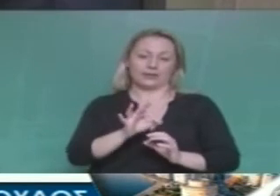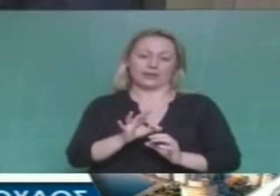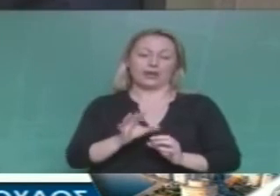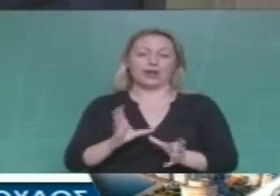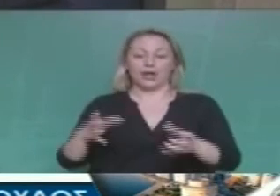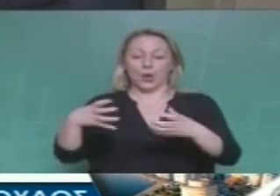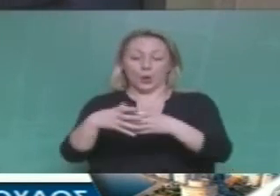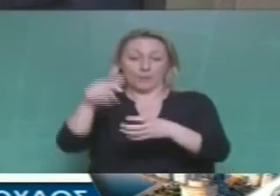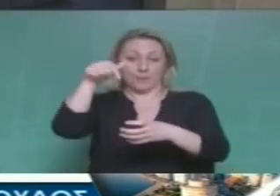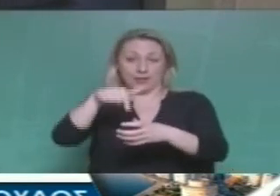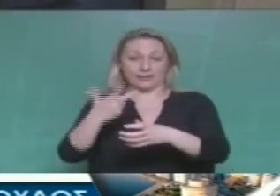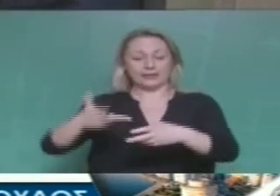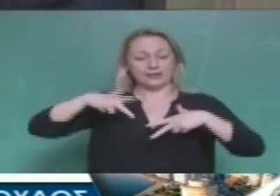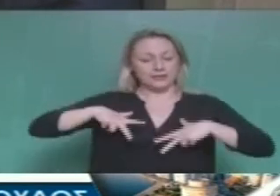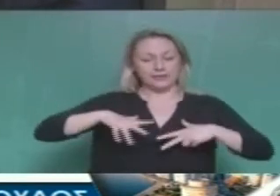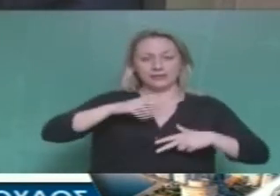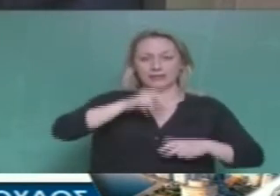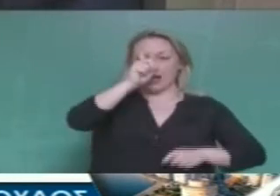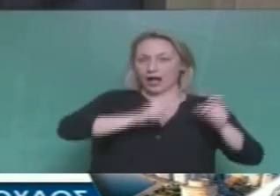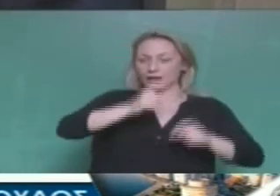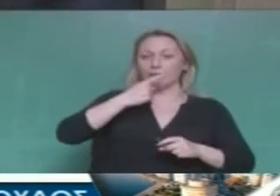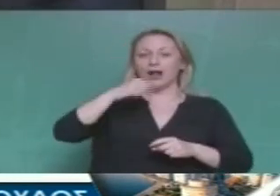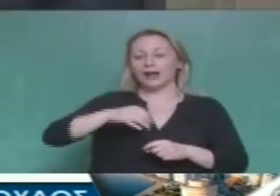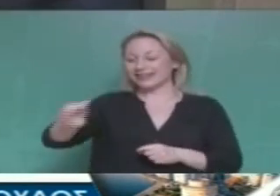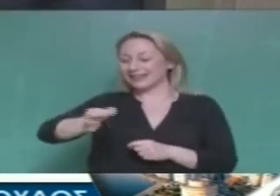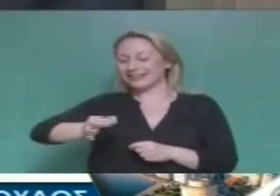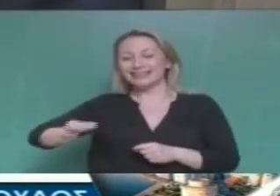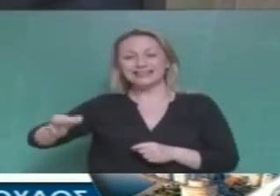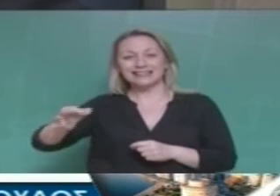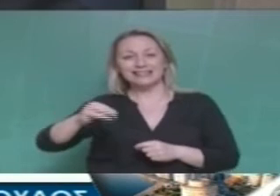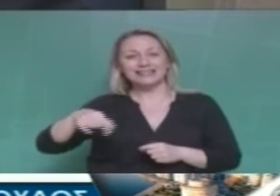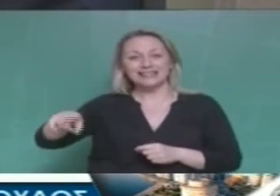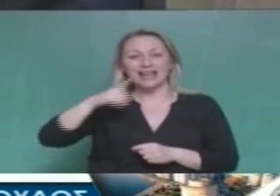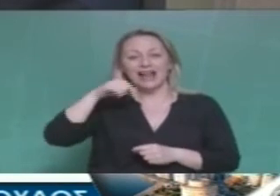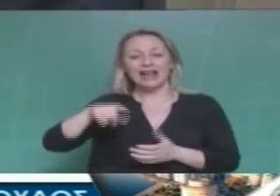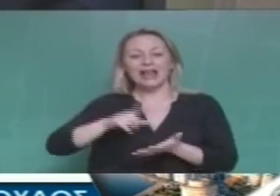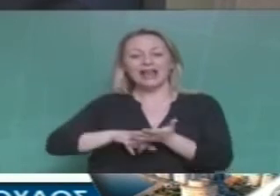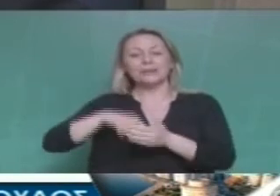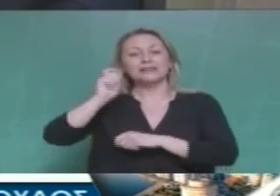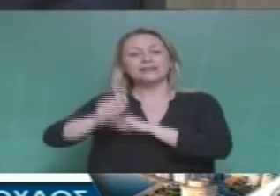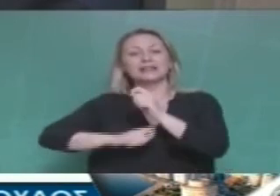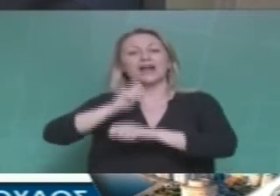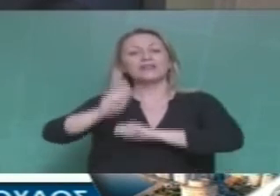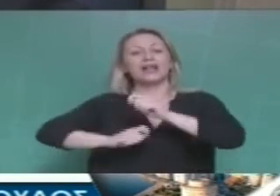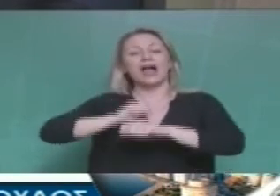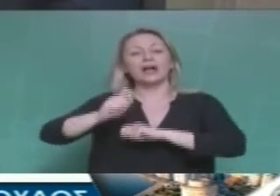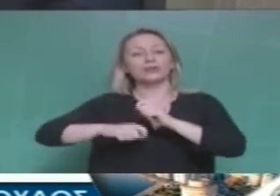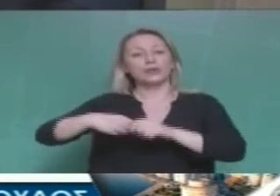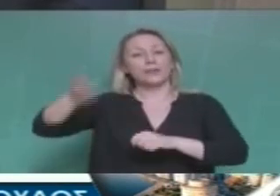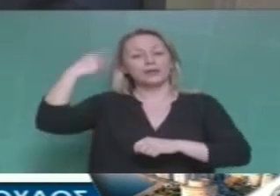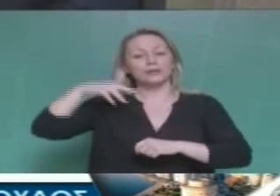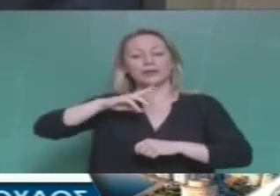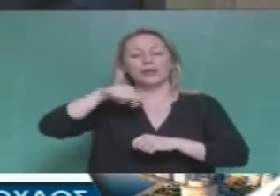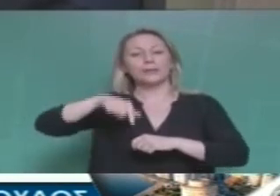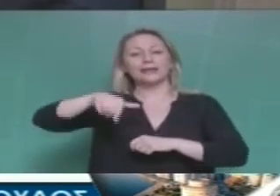στελέχοι της κυβέρνησης που συμφωνάνε να ανοίξουν τα ξερονήσια για να στηθούν νέοι παρθενώνες όπως έλεγε ένας παλιός πρωθυπουργός